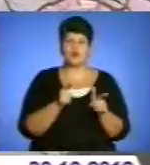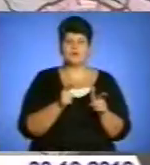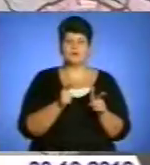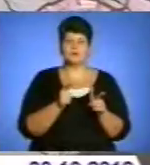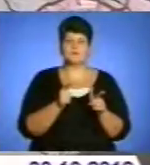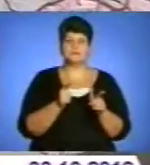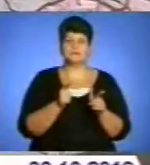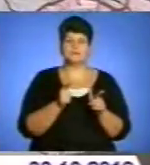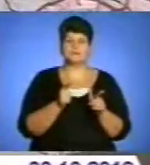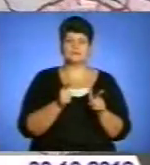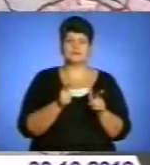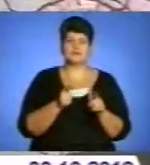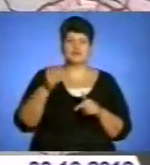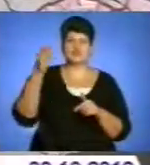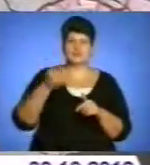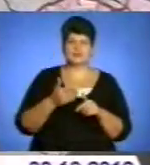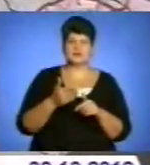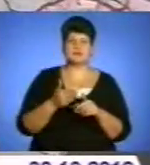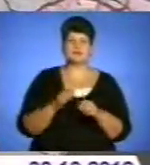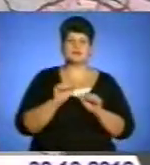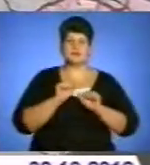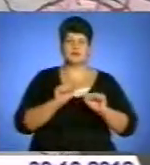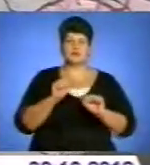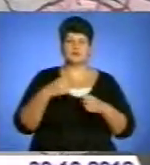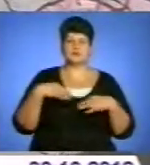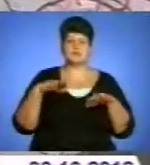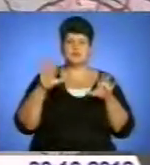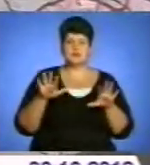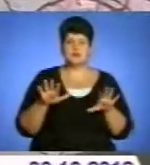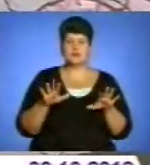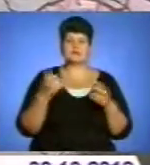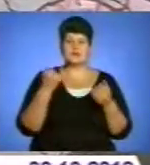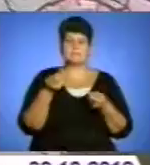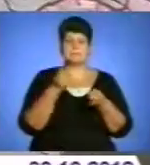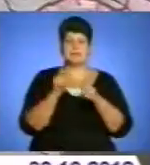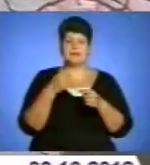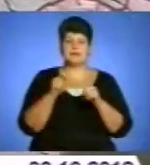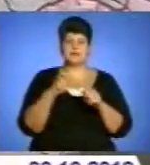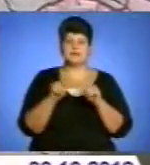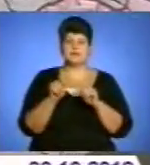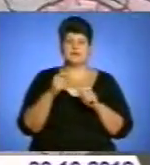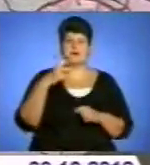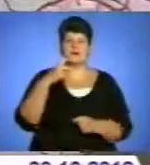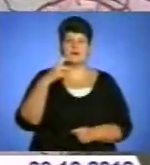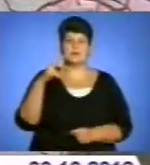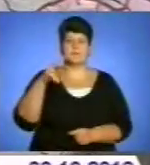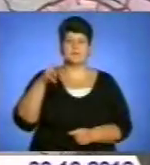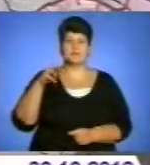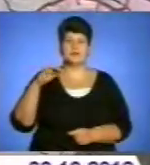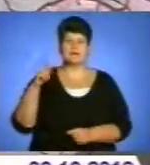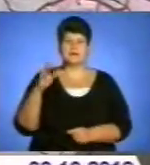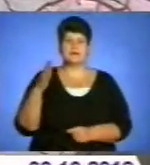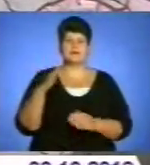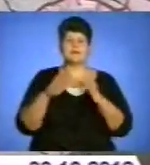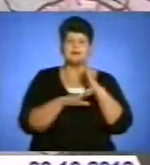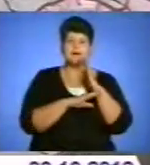Підготовлено щити для пасивного снігозахисту. В даний час плетутся з хмезу, з дерев,